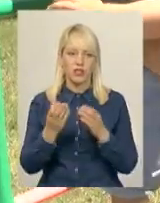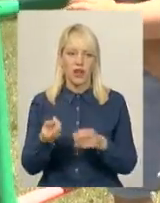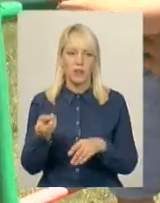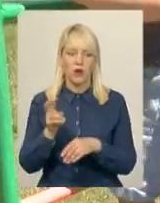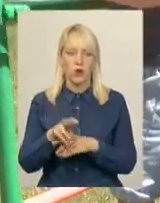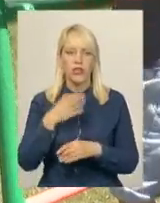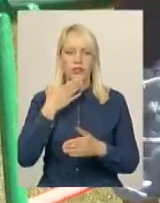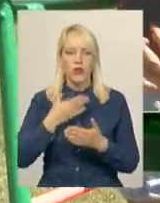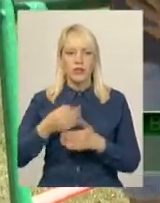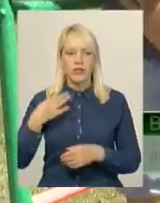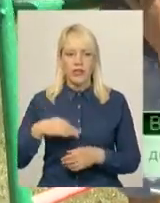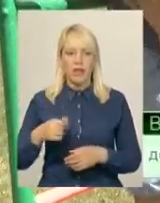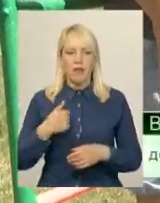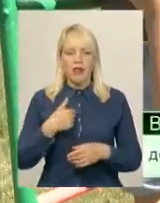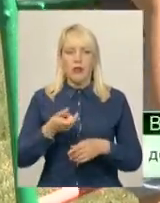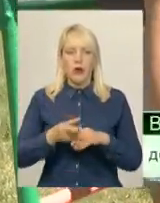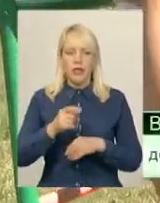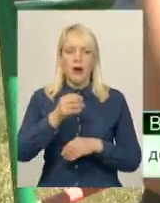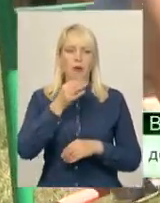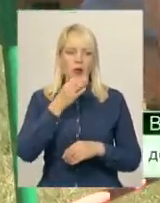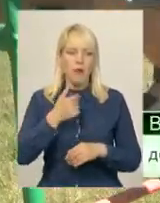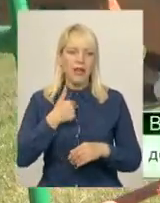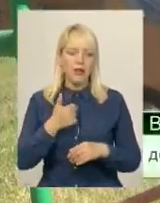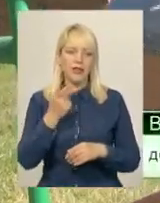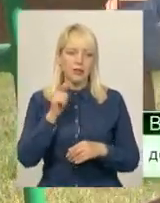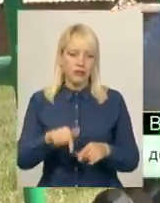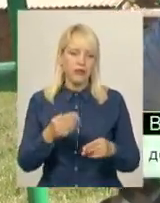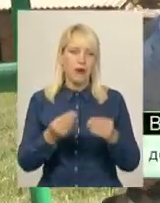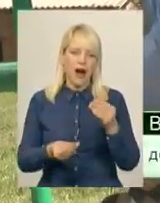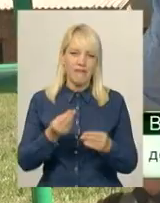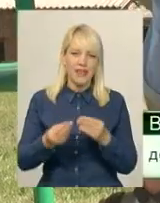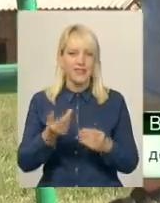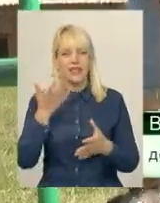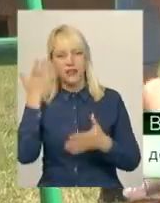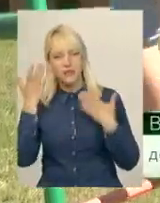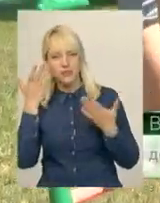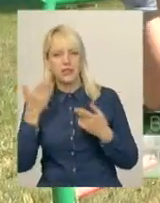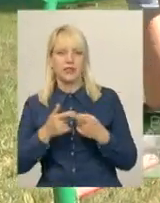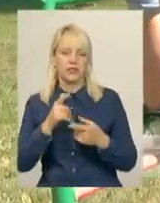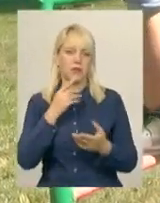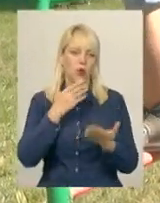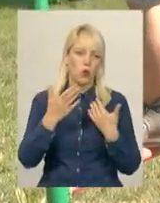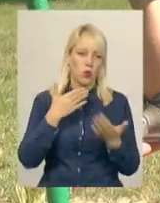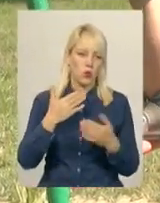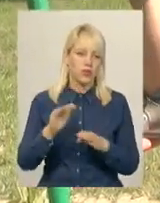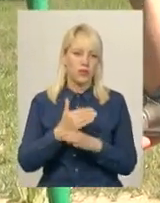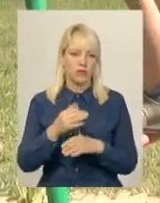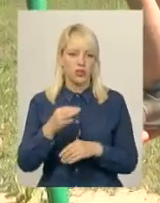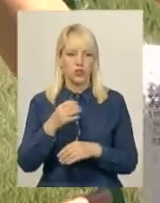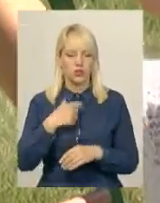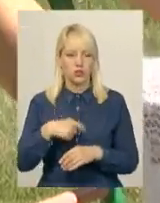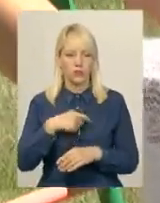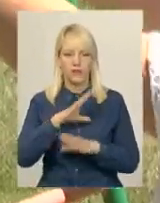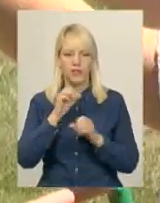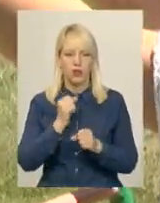подобається, ми тут працювали, діти бавляться, спілкуються тут між собою. Все ми тут робили.